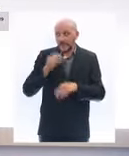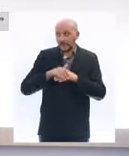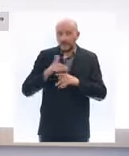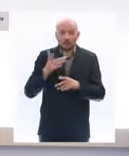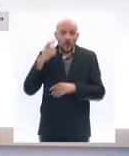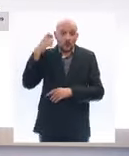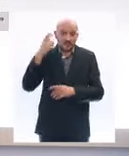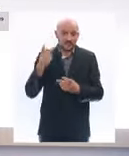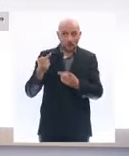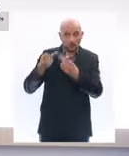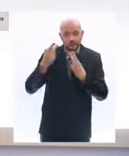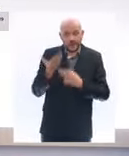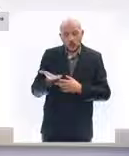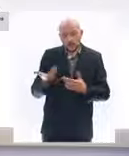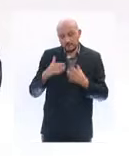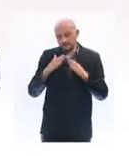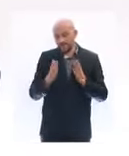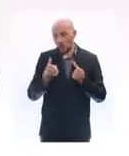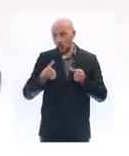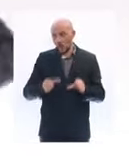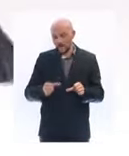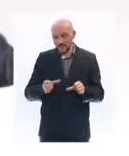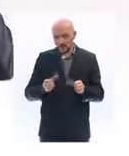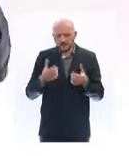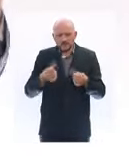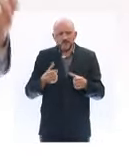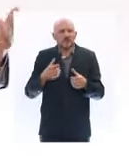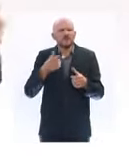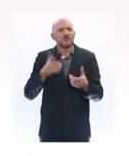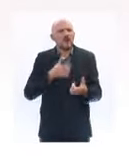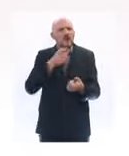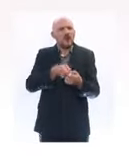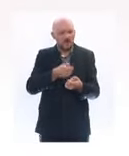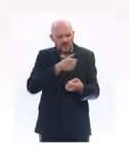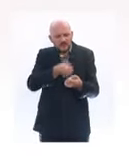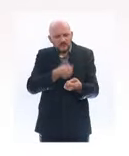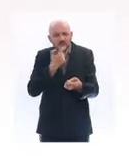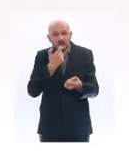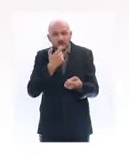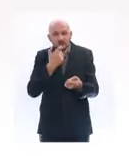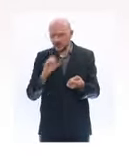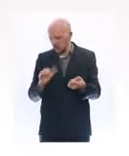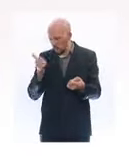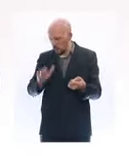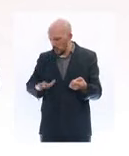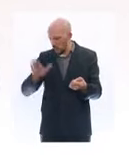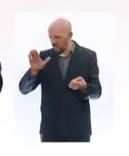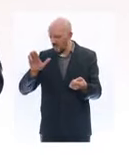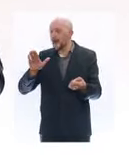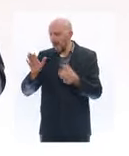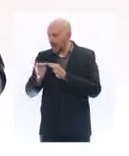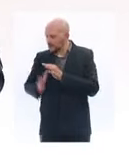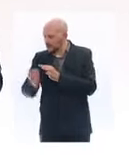le président de la République, c'est-à-dire un confinement adapté,'est-à-dire tirant les leçons du premier confinement,